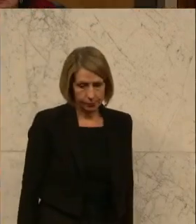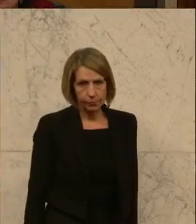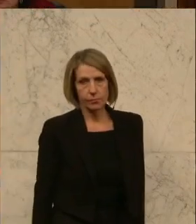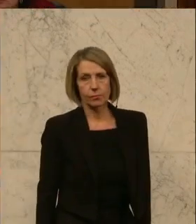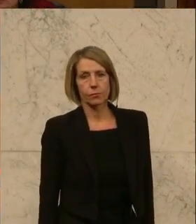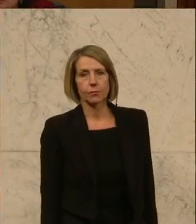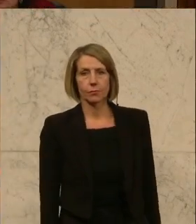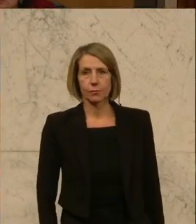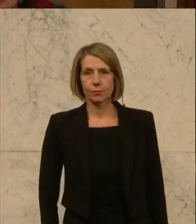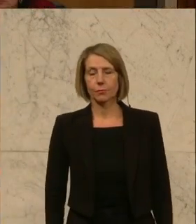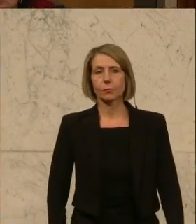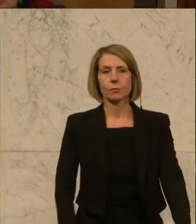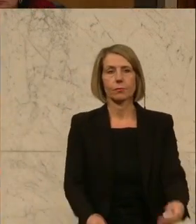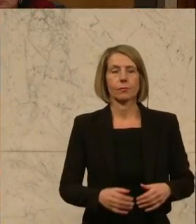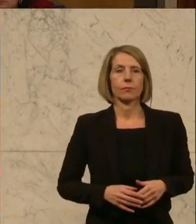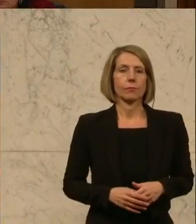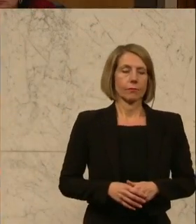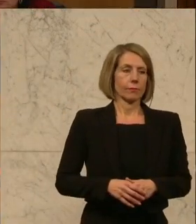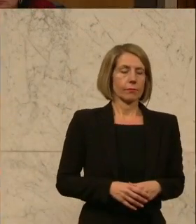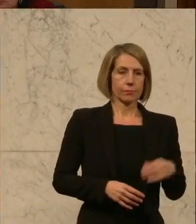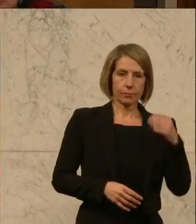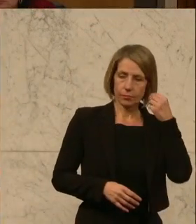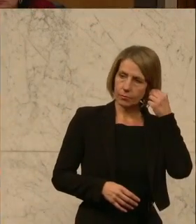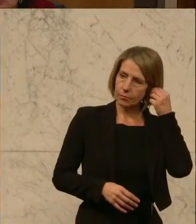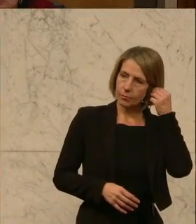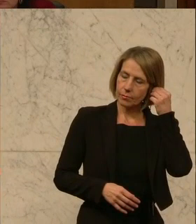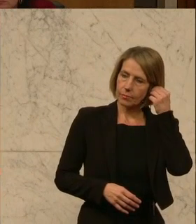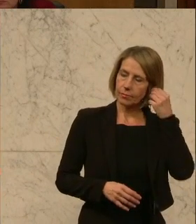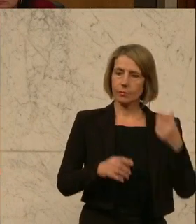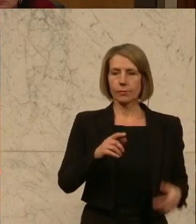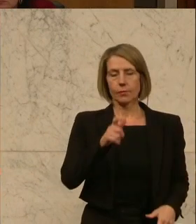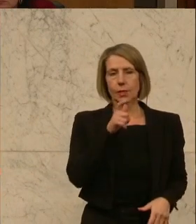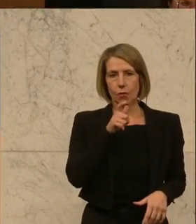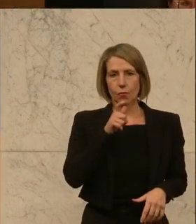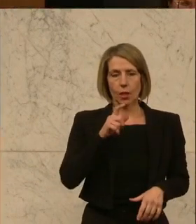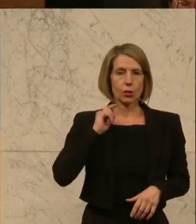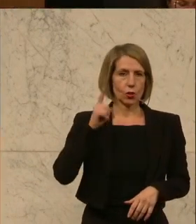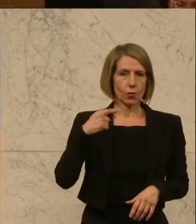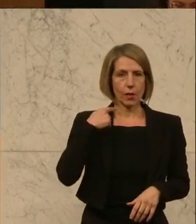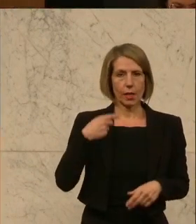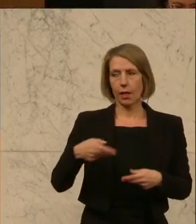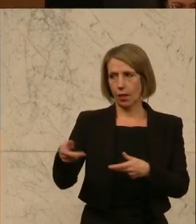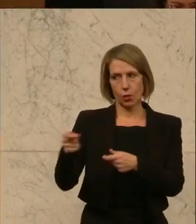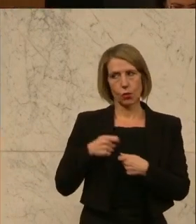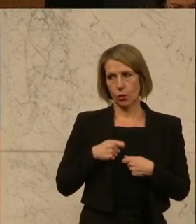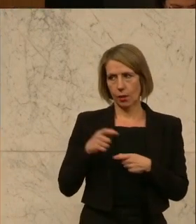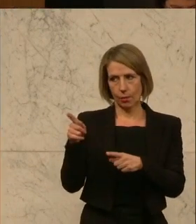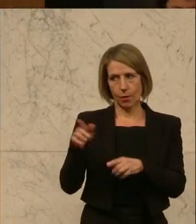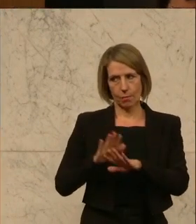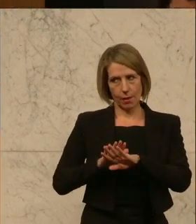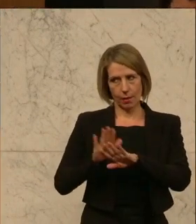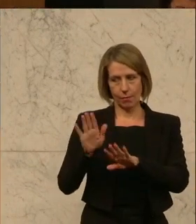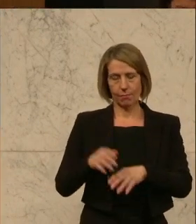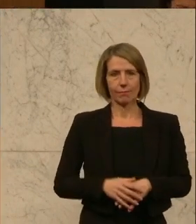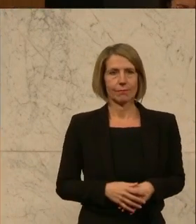Die Zentralbanken hätten in den vergangenen Jahren eine Geldpolitik betrieben, um die Wirtschaft zu stabilisieren. Karl-Heinz Kopf von der ÖVP sagt, dass sie möglicherweise zu